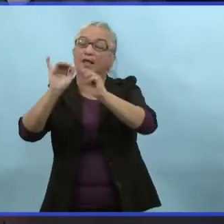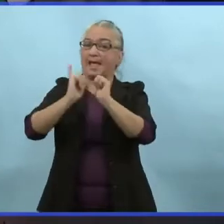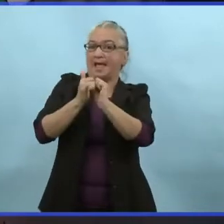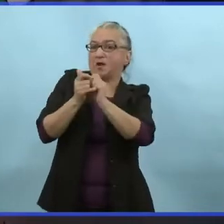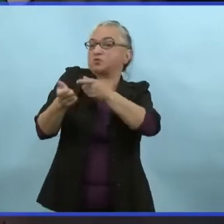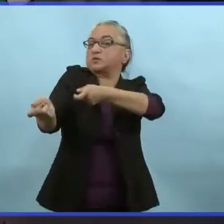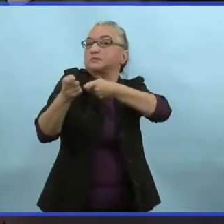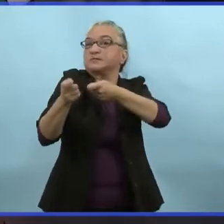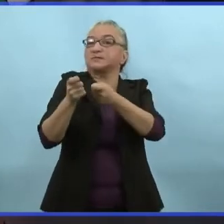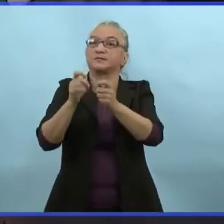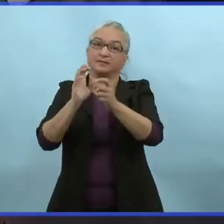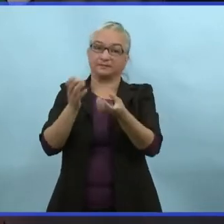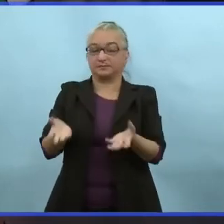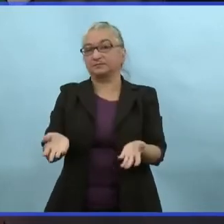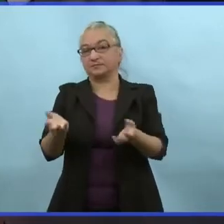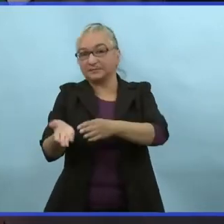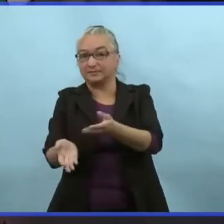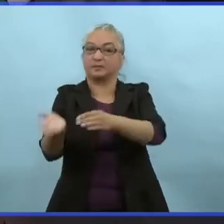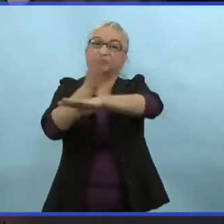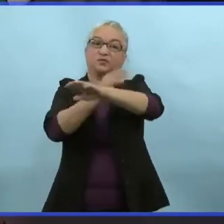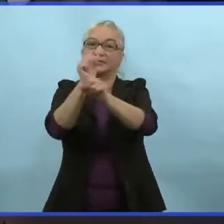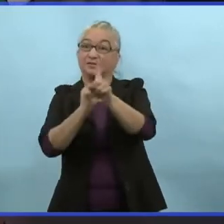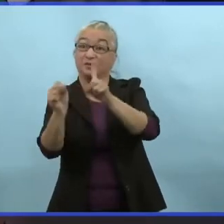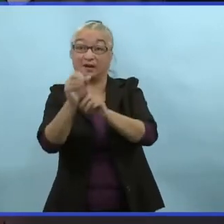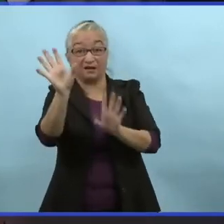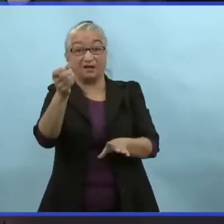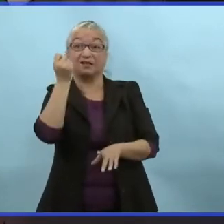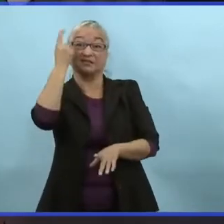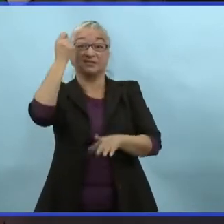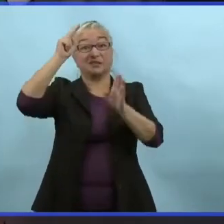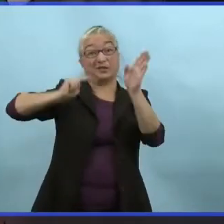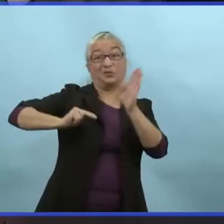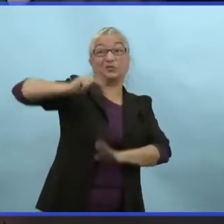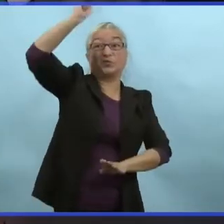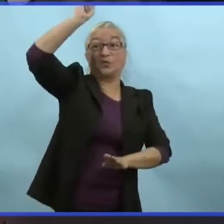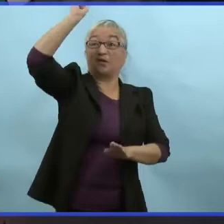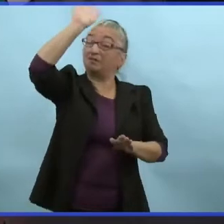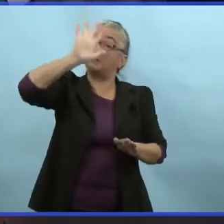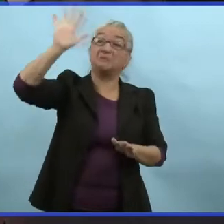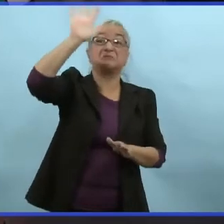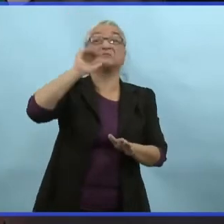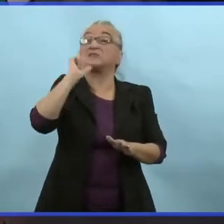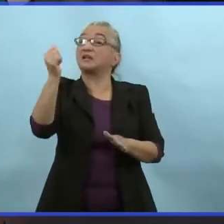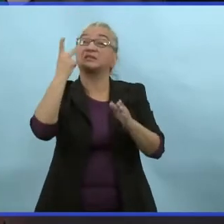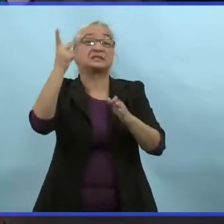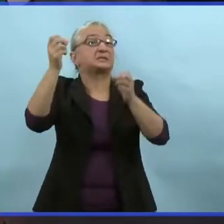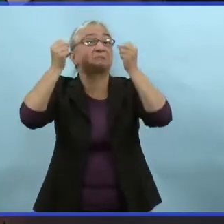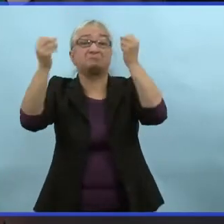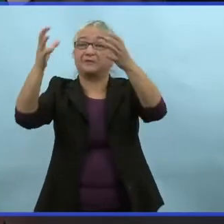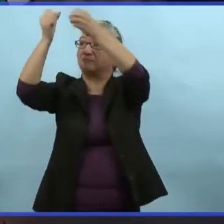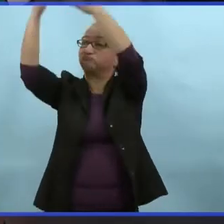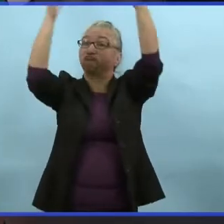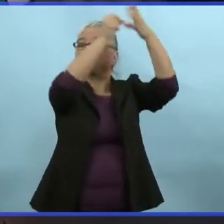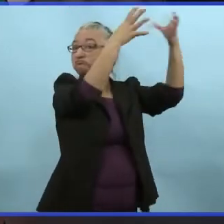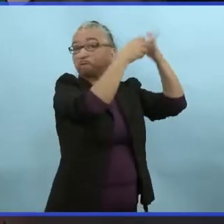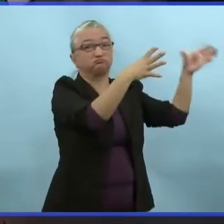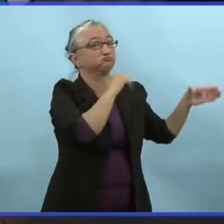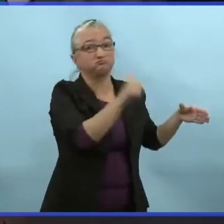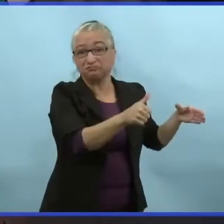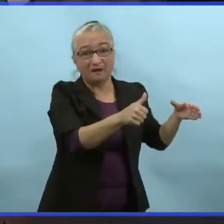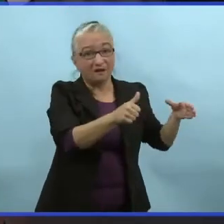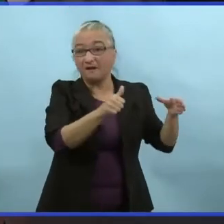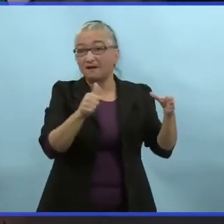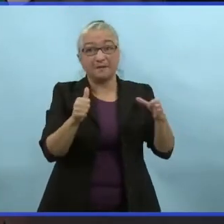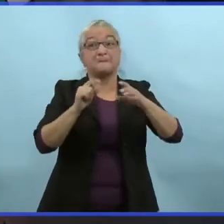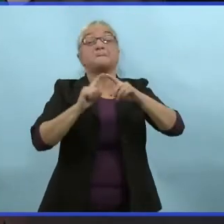directrices pour faire face à ce problème. Donc, dans la région sanitaire du Nord, on ne voit pas vraiment de grandes transmissions